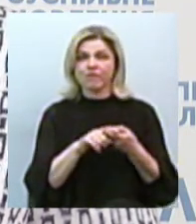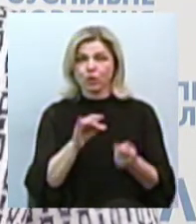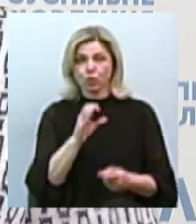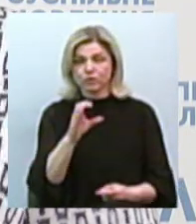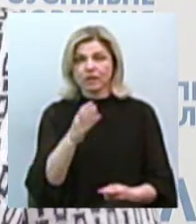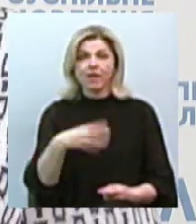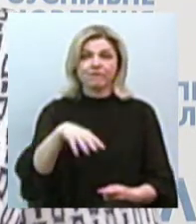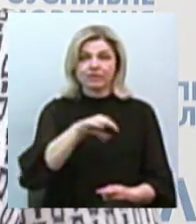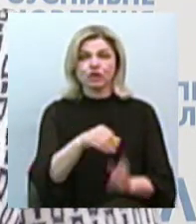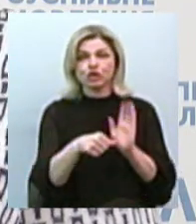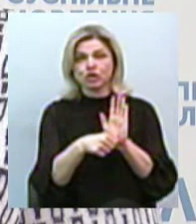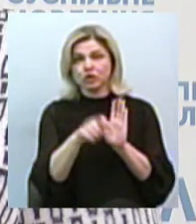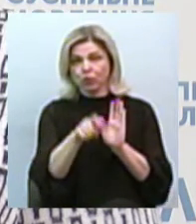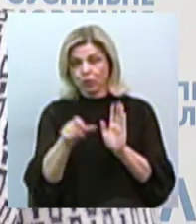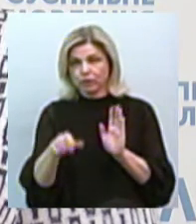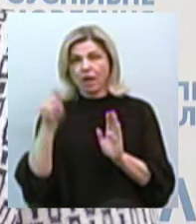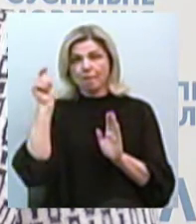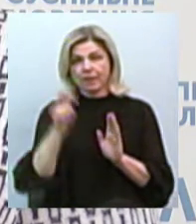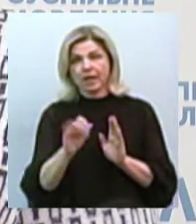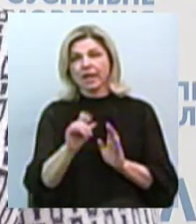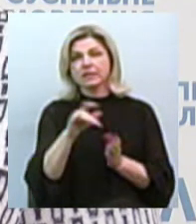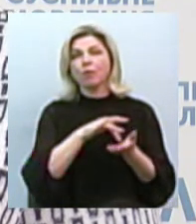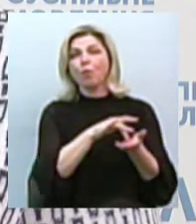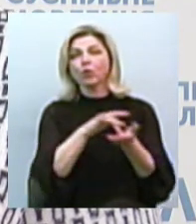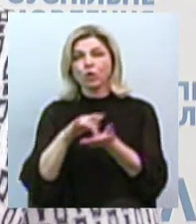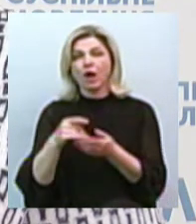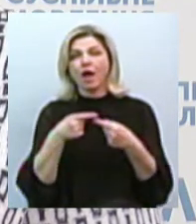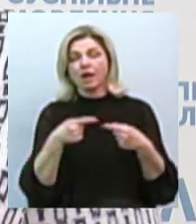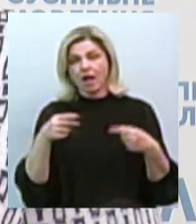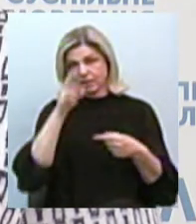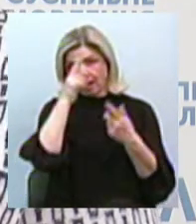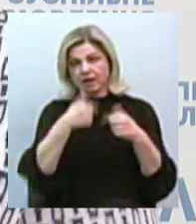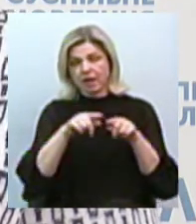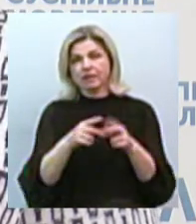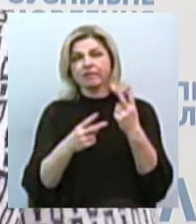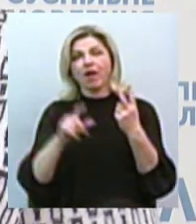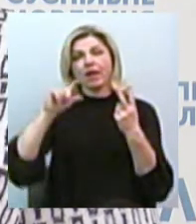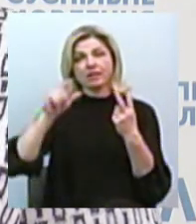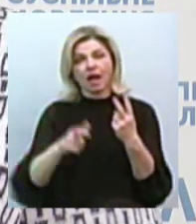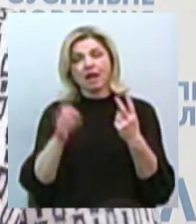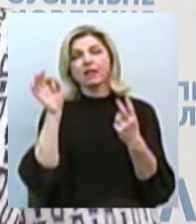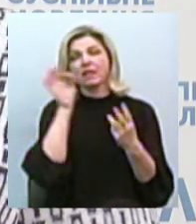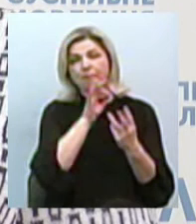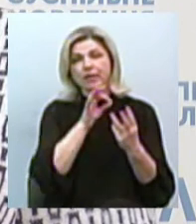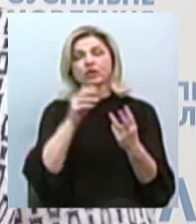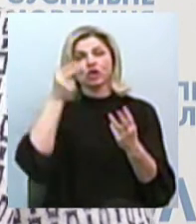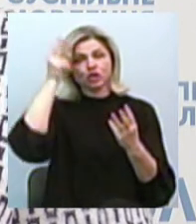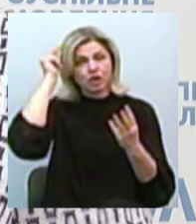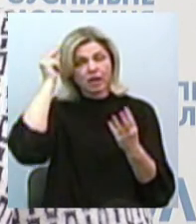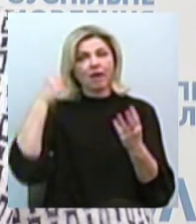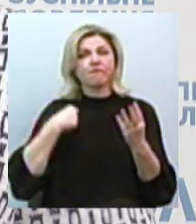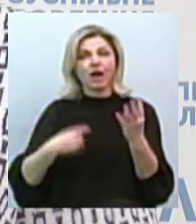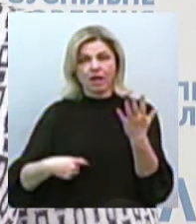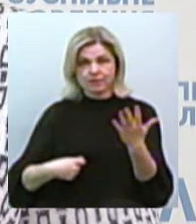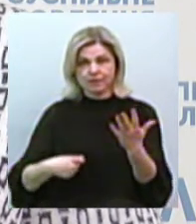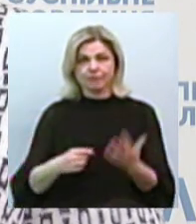6 людей приїхали з подорожі з різних країн. Двоє з Італії, з Німеччини, з Чехії, з Франції.